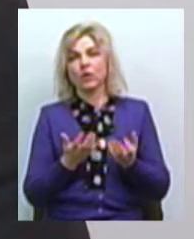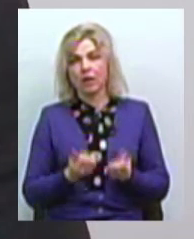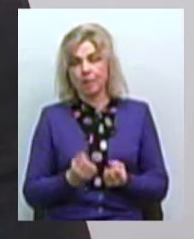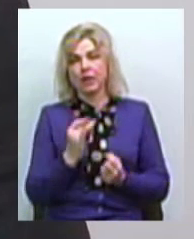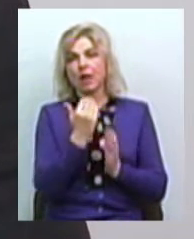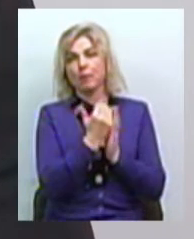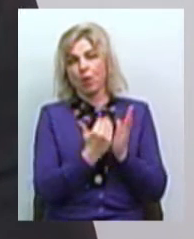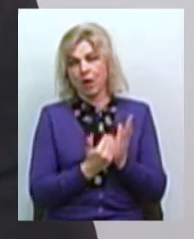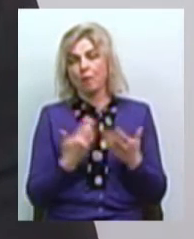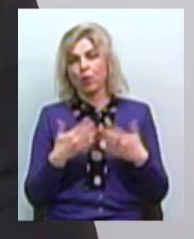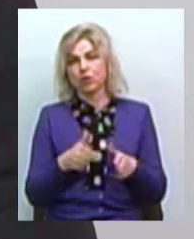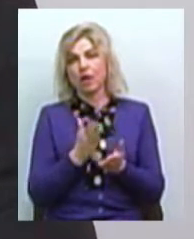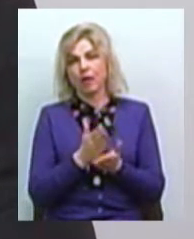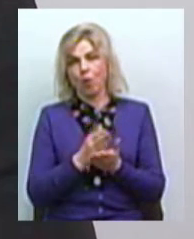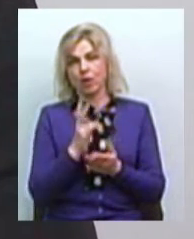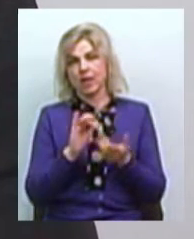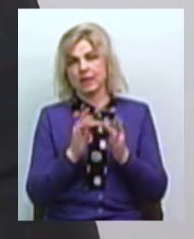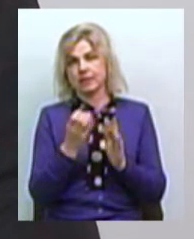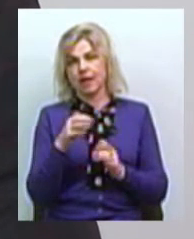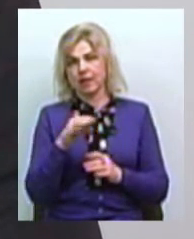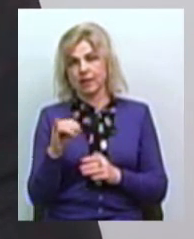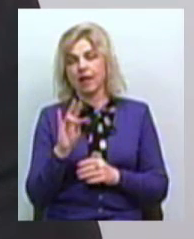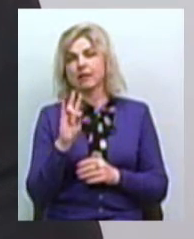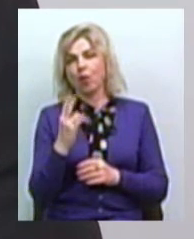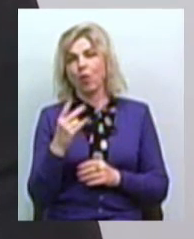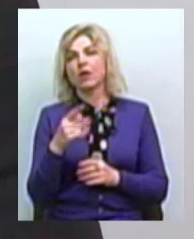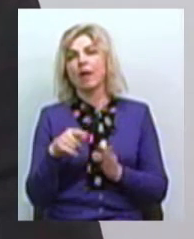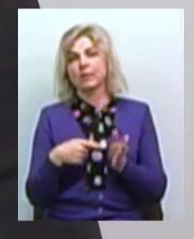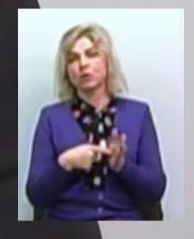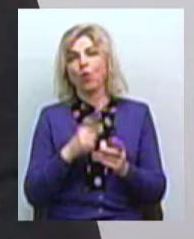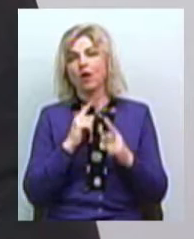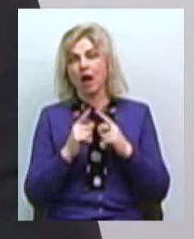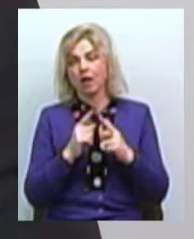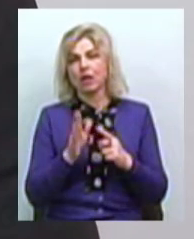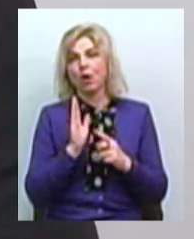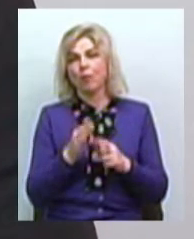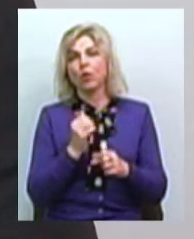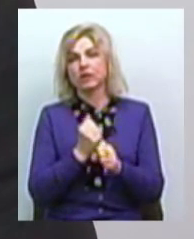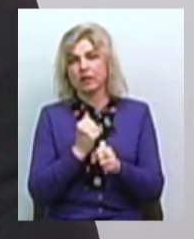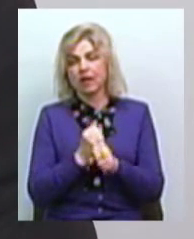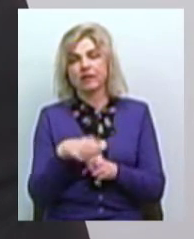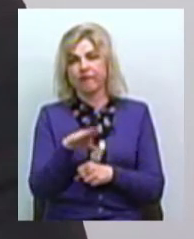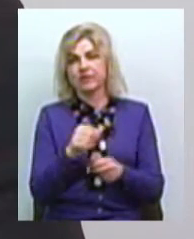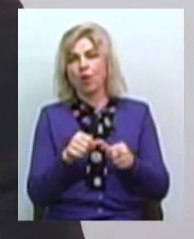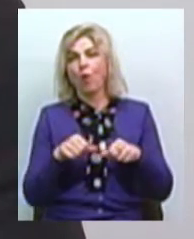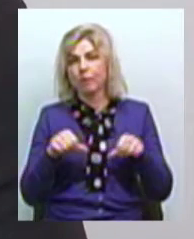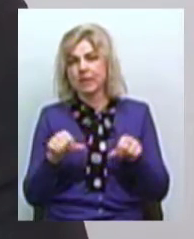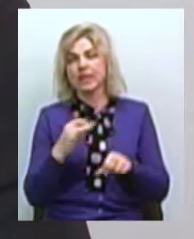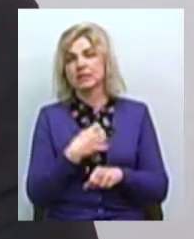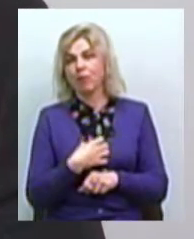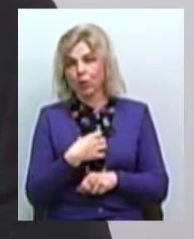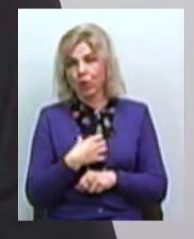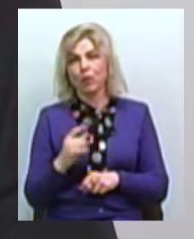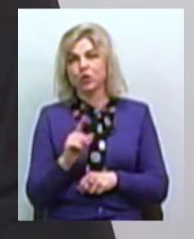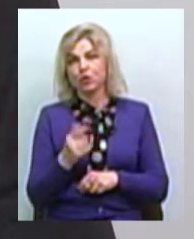програма вже знаходиться на сайті Миколаївської міської ради. Буде проходити всі депутатські комісії та виконком, щоб її